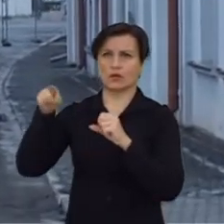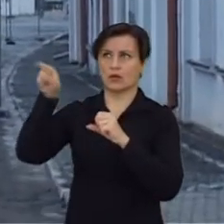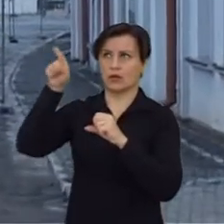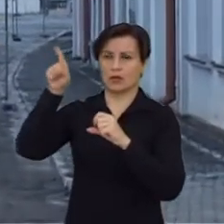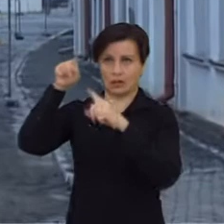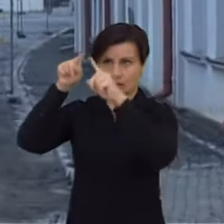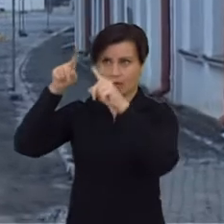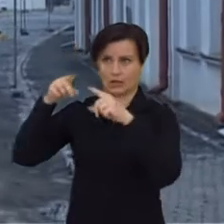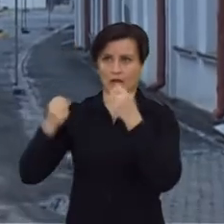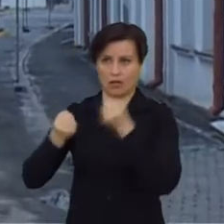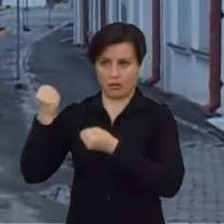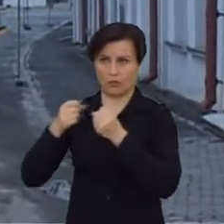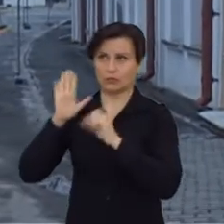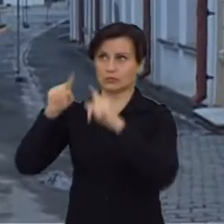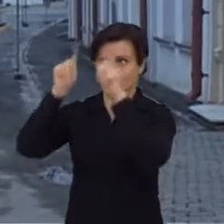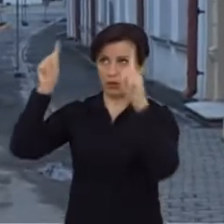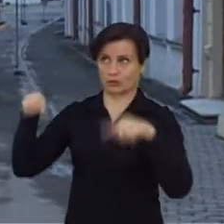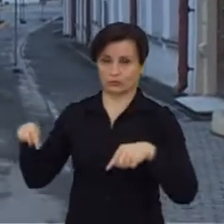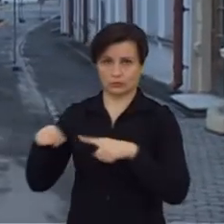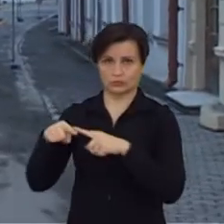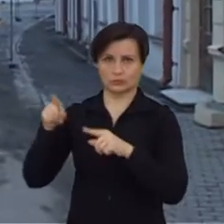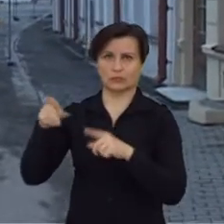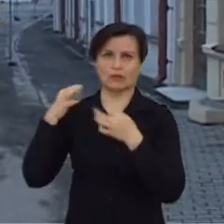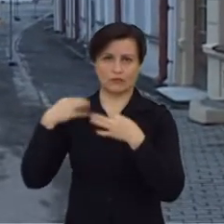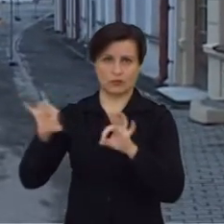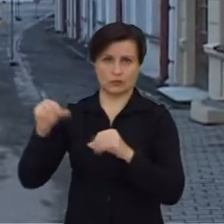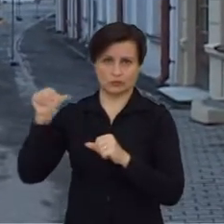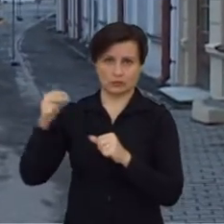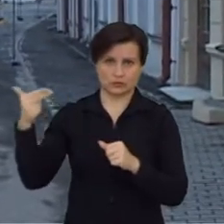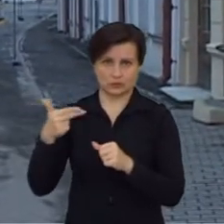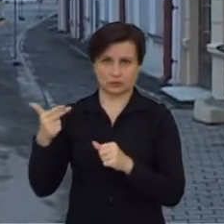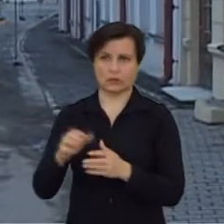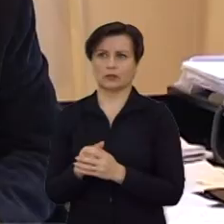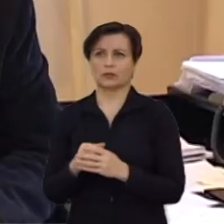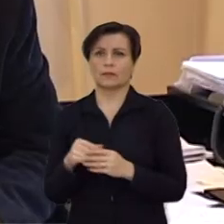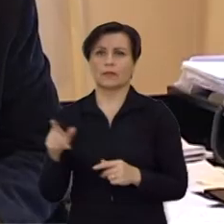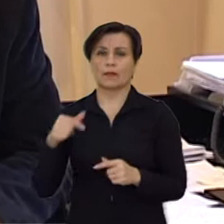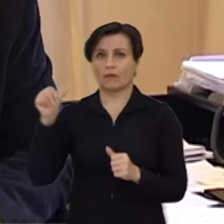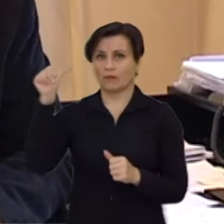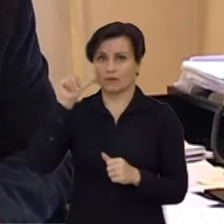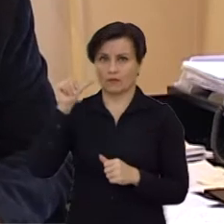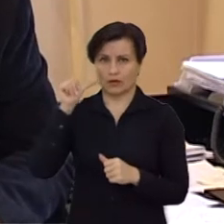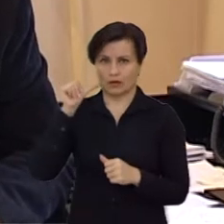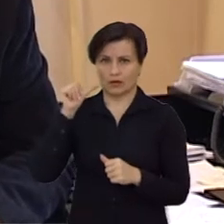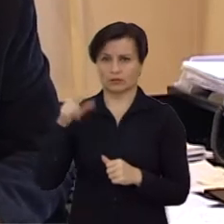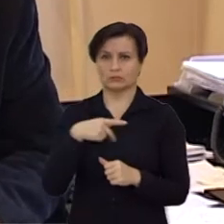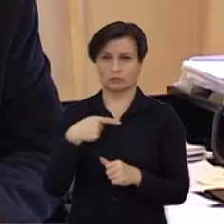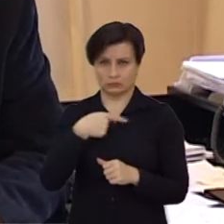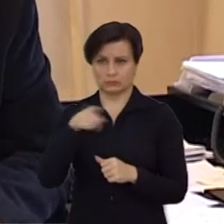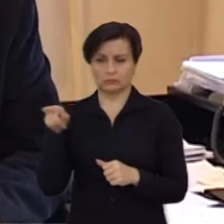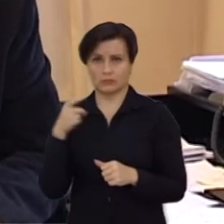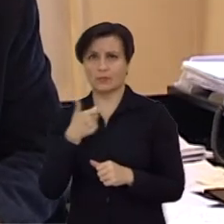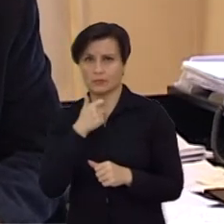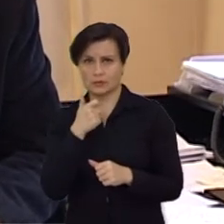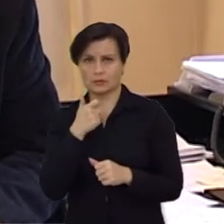leis darbo dienom važiuoti visiems, o savaitgaliais ten bus kaip ir pieščiųjų zonato teritorijų. Nuo vakar, jeigu jau kas